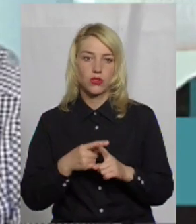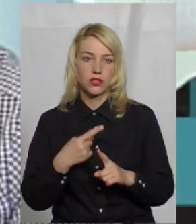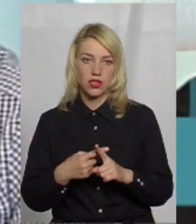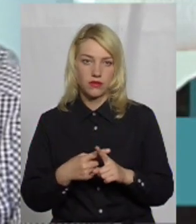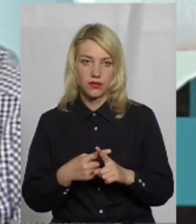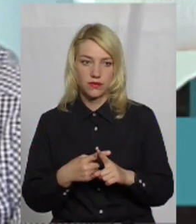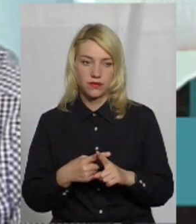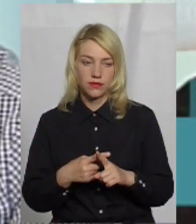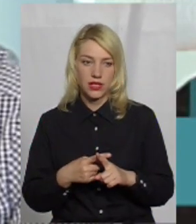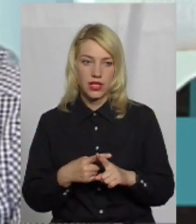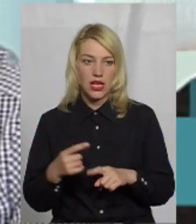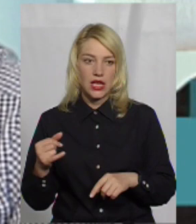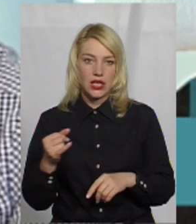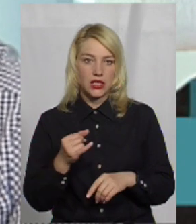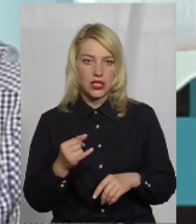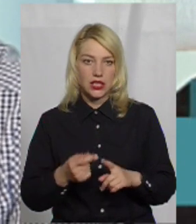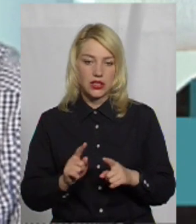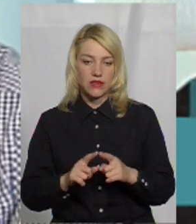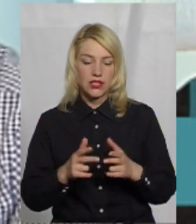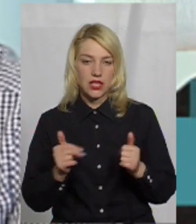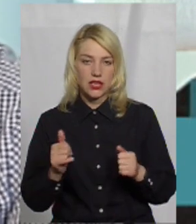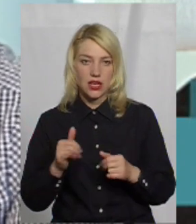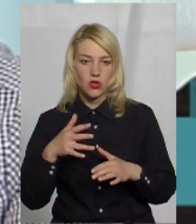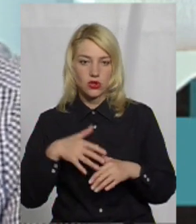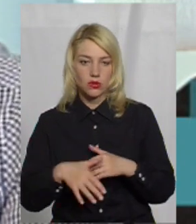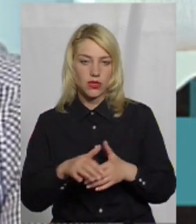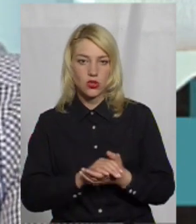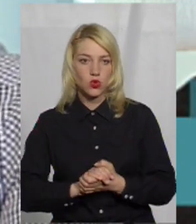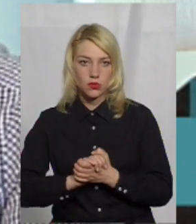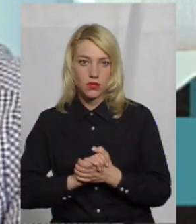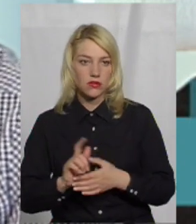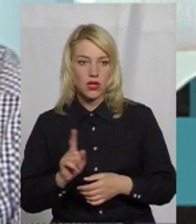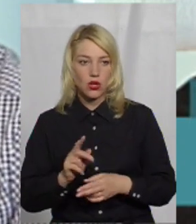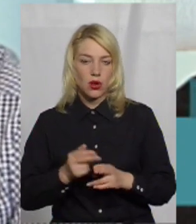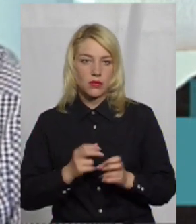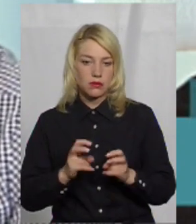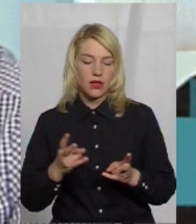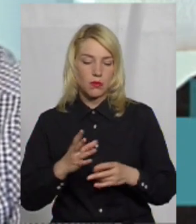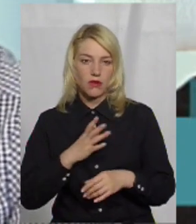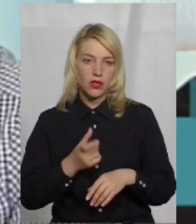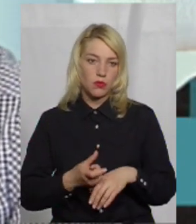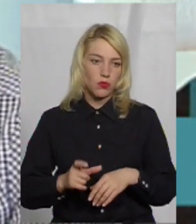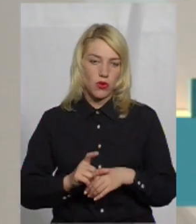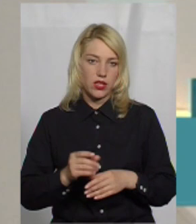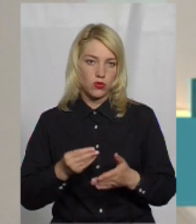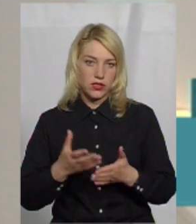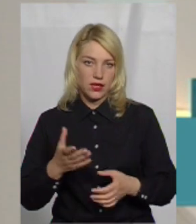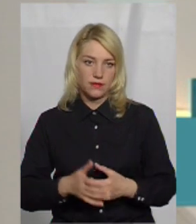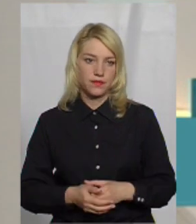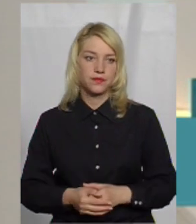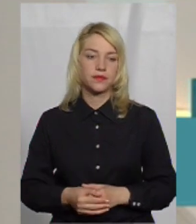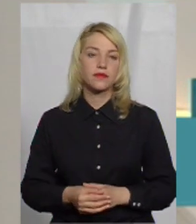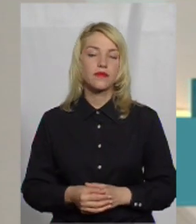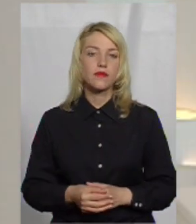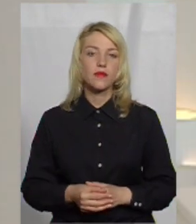скажімо так, то визнання і то розуміння суспільством, що безпека має бути понад усе. Тобто, такий